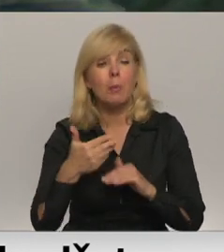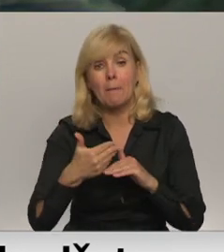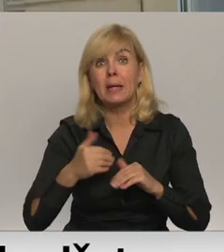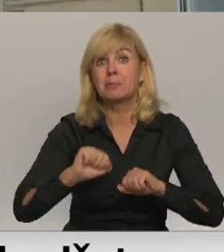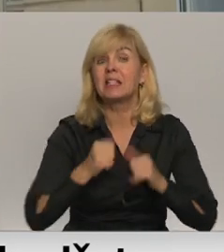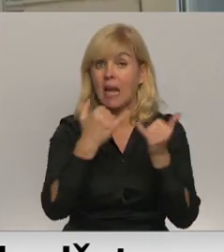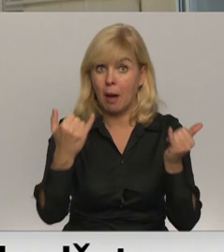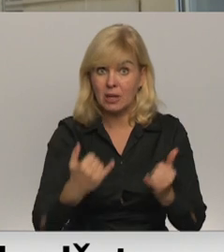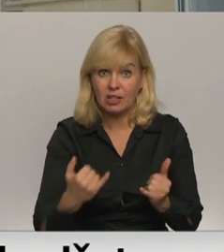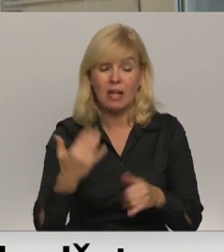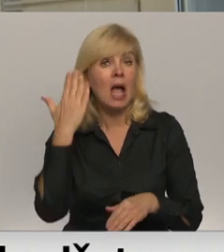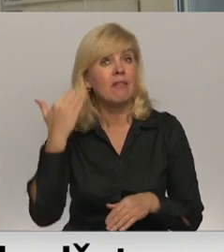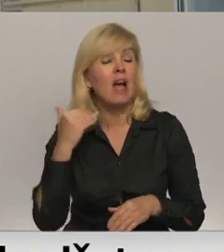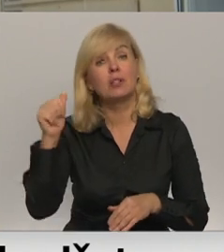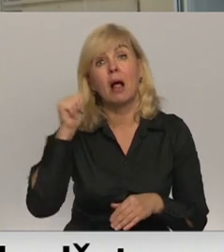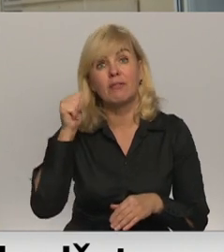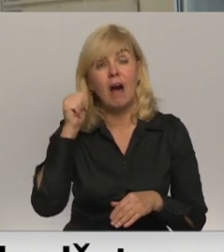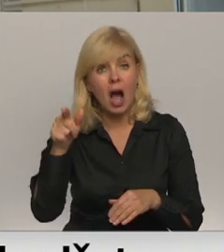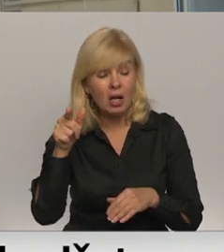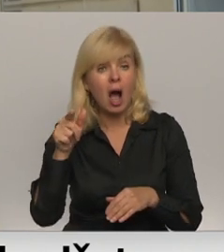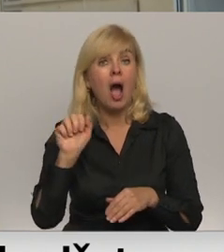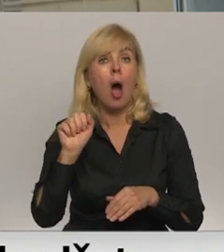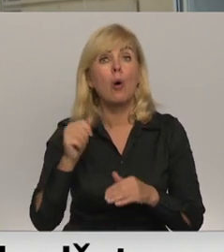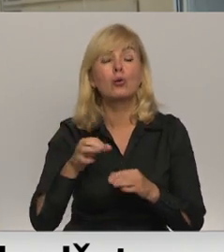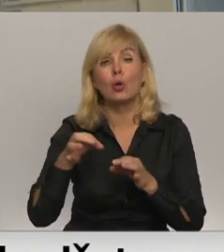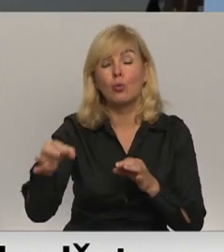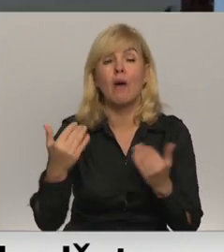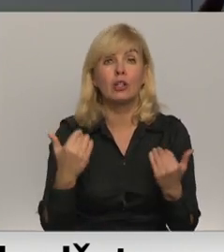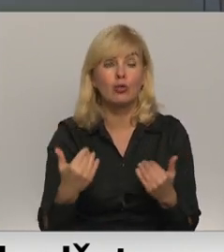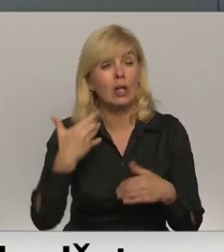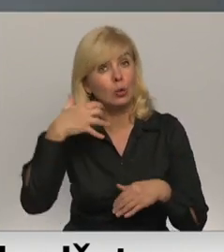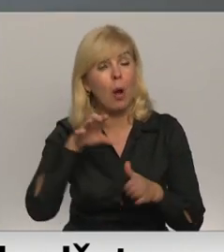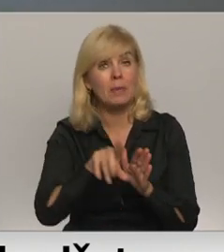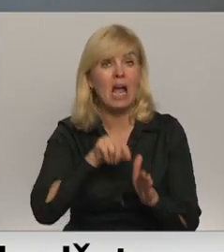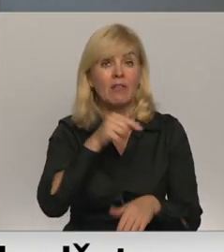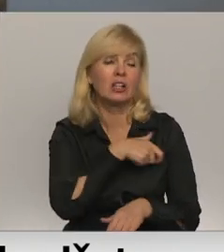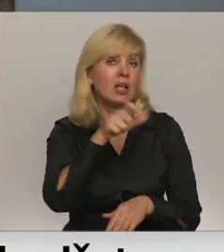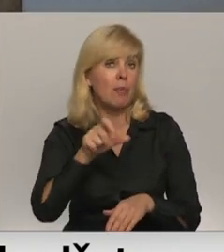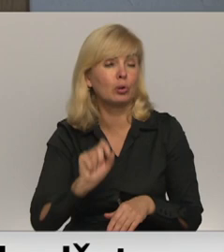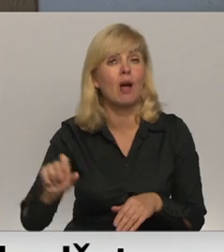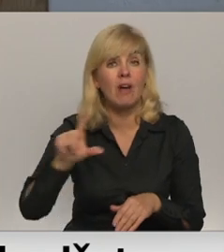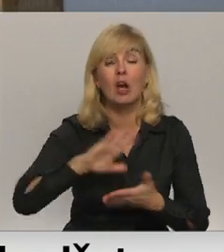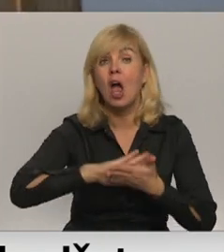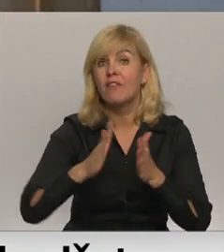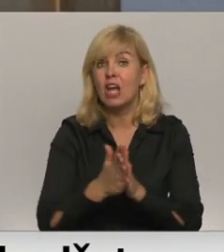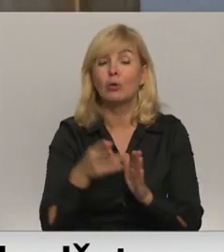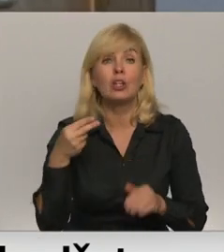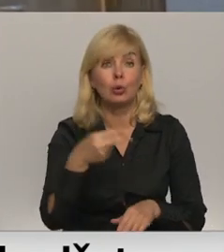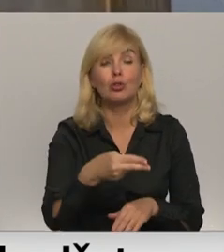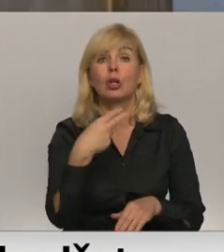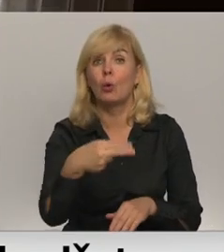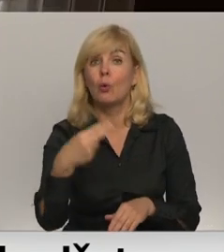Ziemassvētkiem vēl spilīja vakar, bet augstākums novadās šodien. Domēs ievēlēto deputātu vairākums vienojās par 2022.